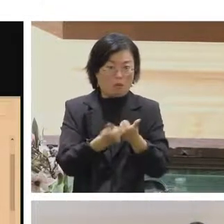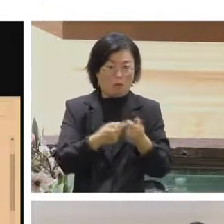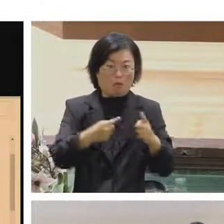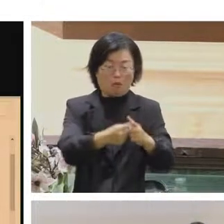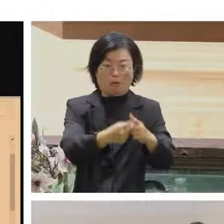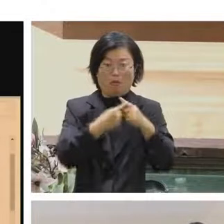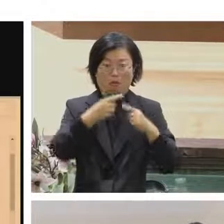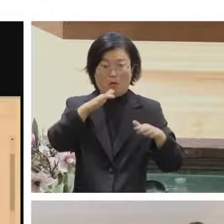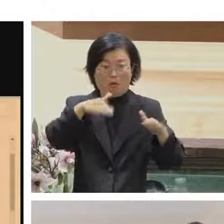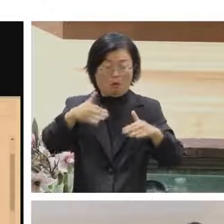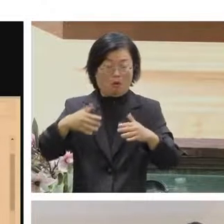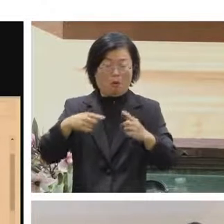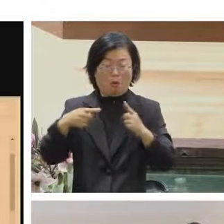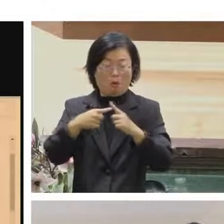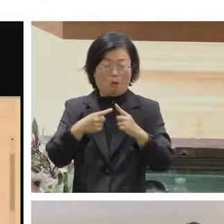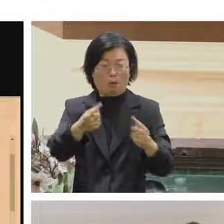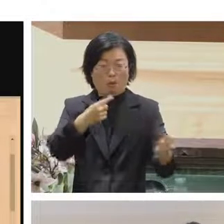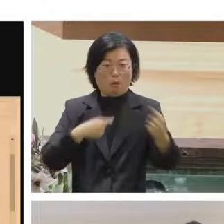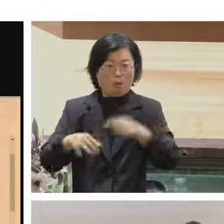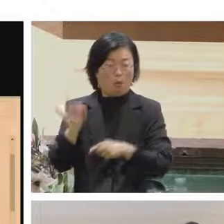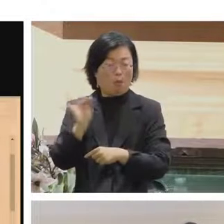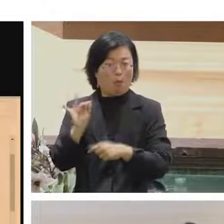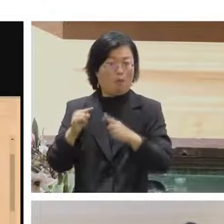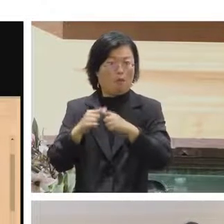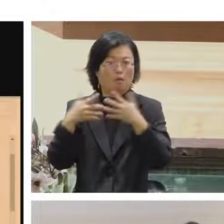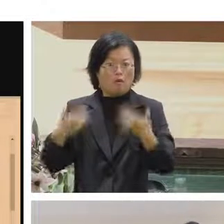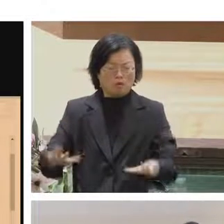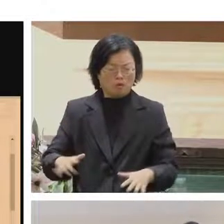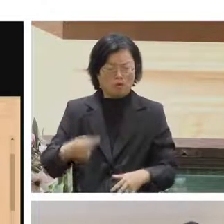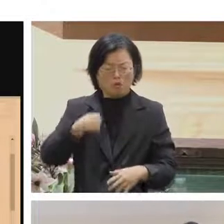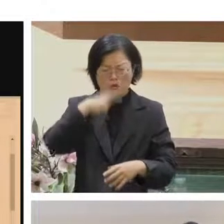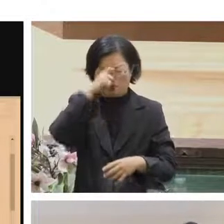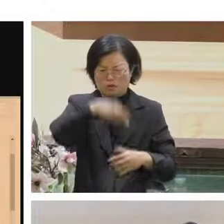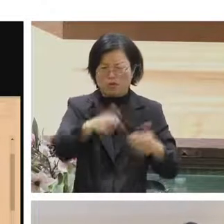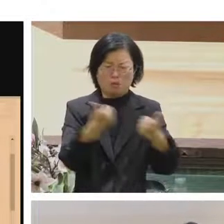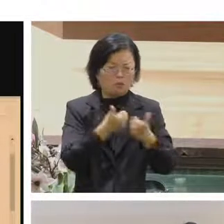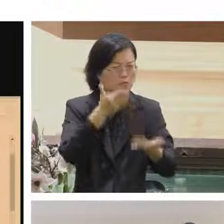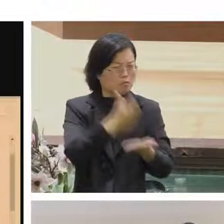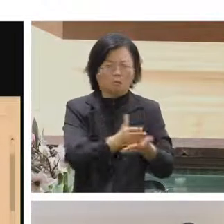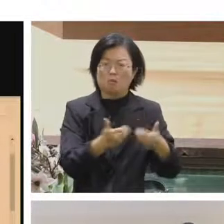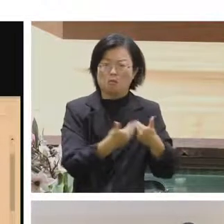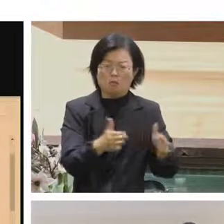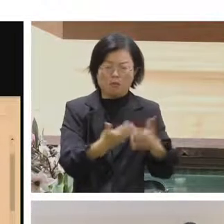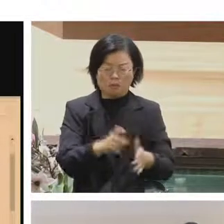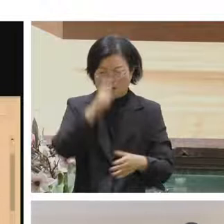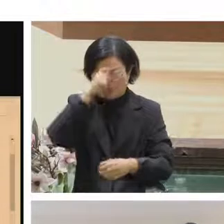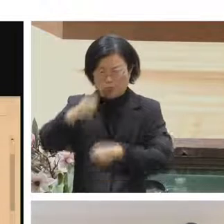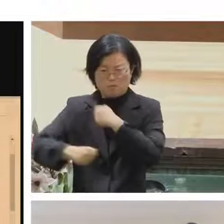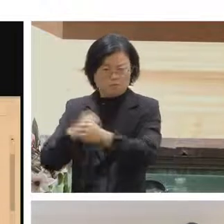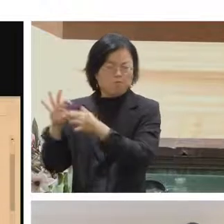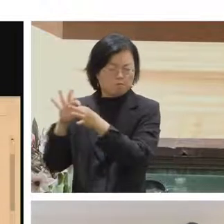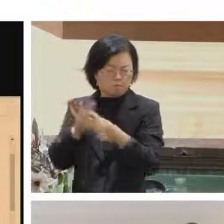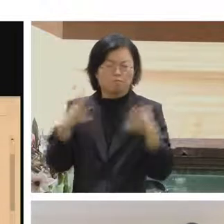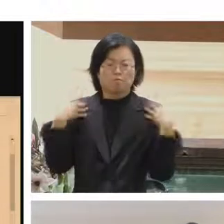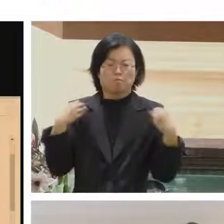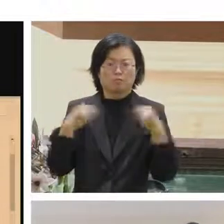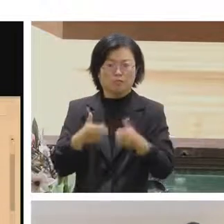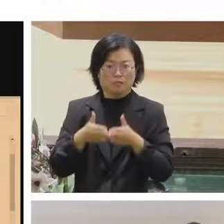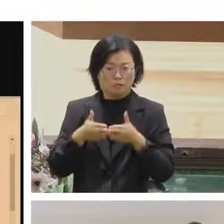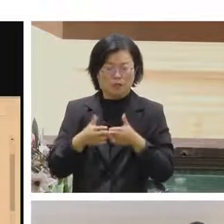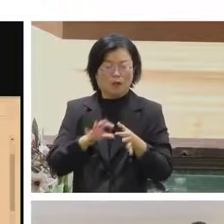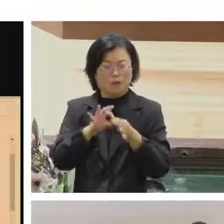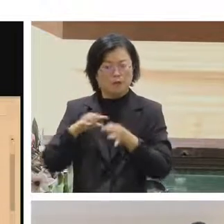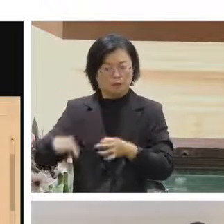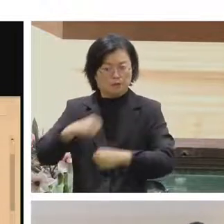方面不希望我們停辦這個活動但是我們又希望活動可以順利進行所以我們就決定把這個活動辦到線